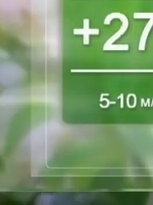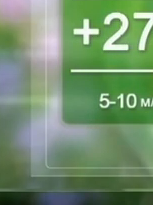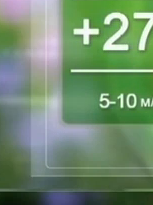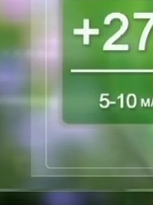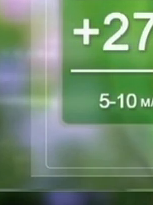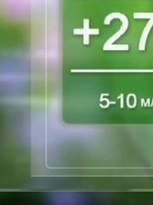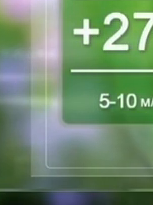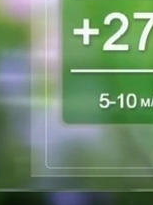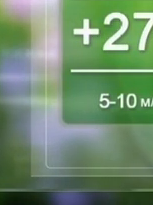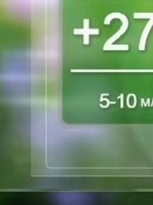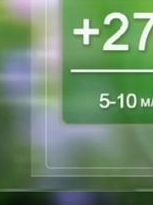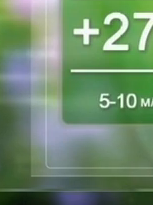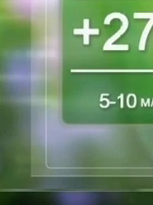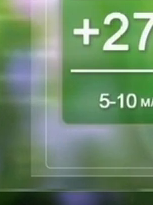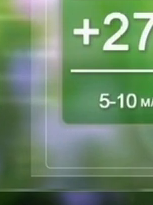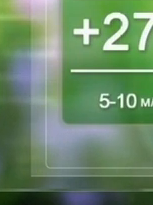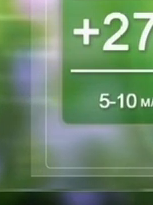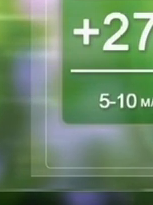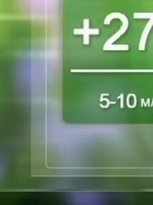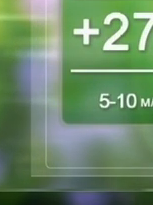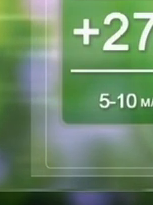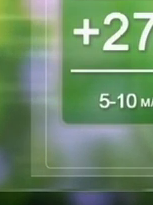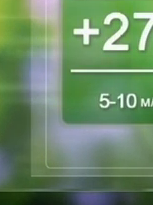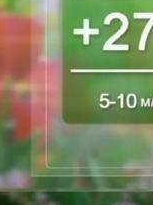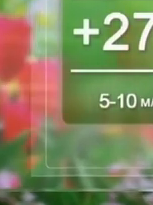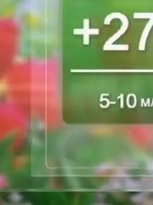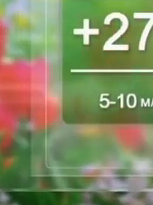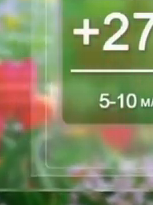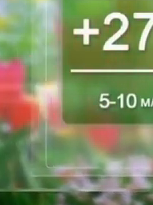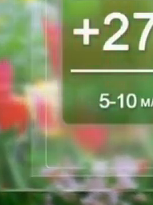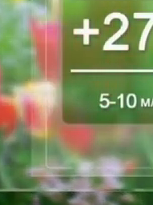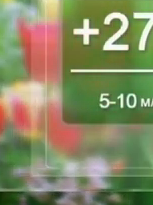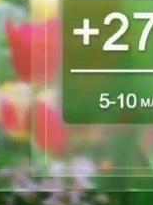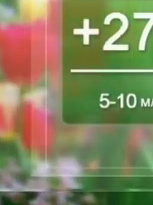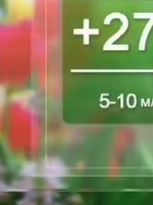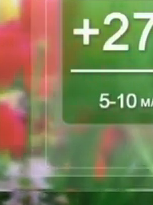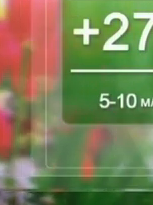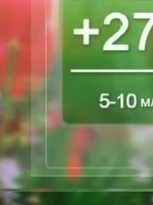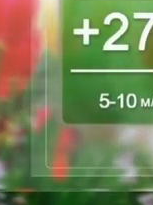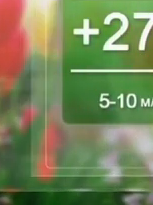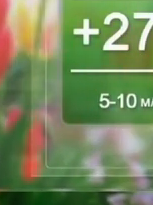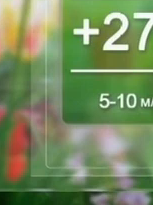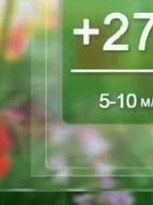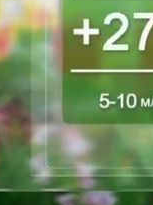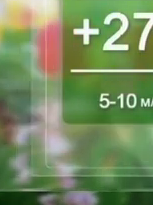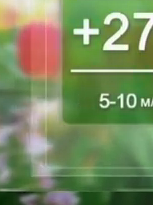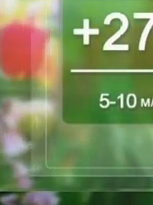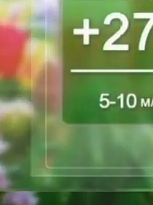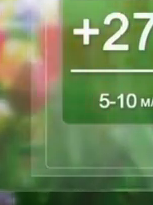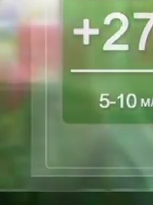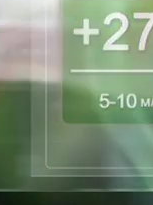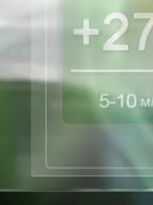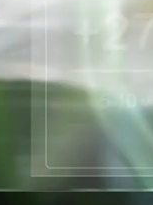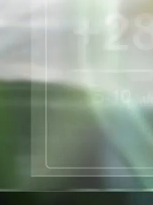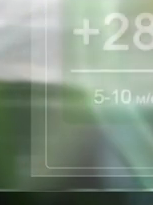-східний – 5-10 метрів за секунду. Температура повітря в області – вночі плюс 16, плюс 21, день – 27, 32